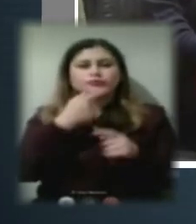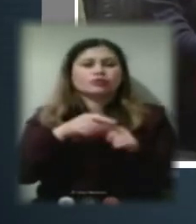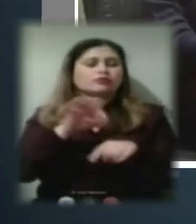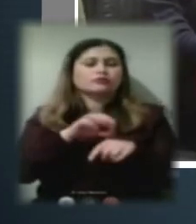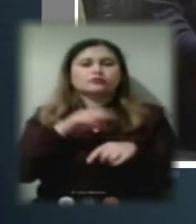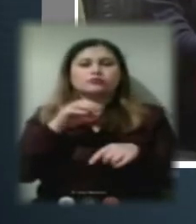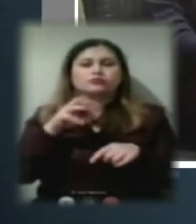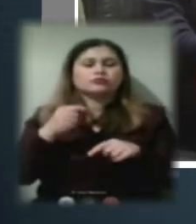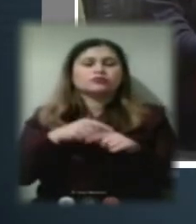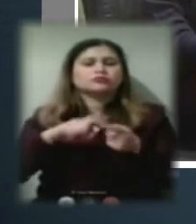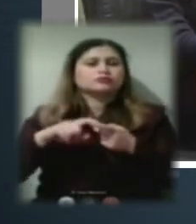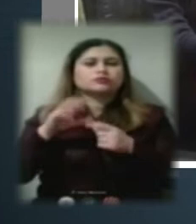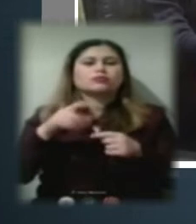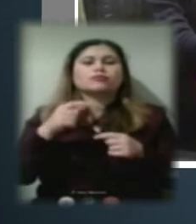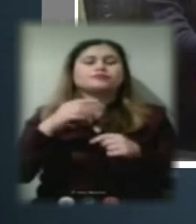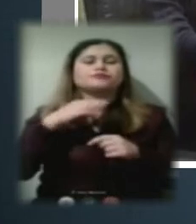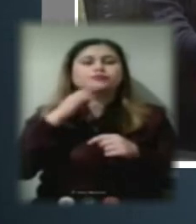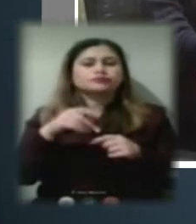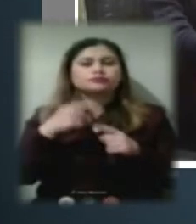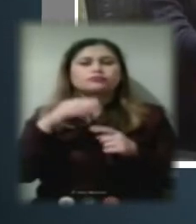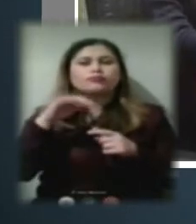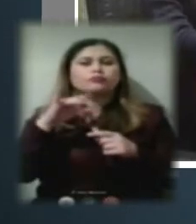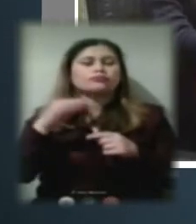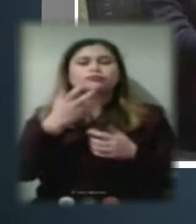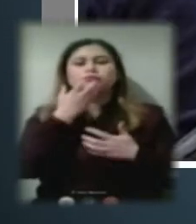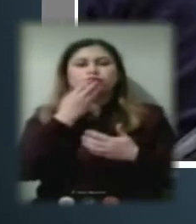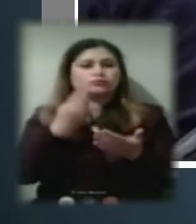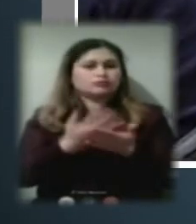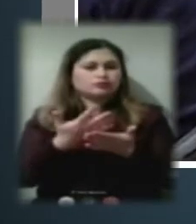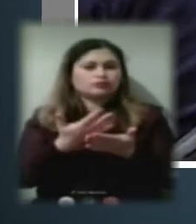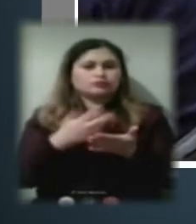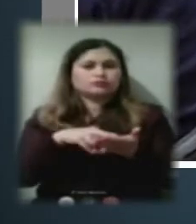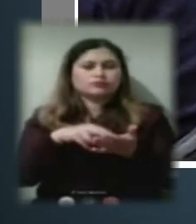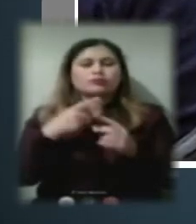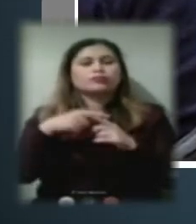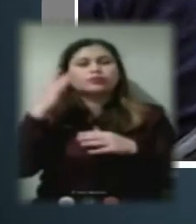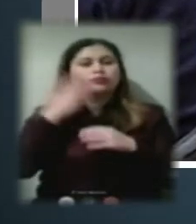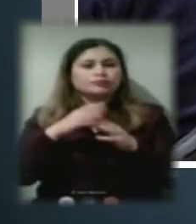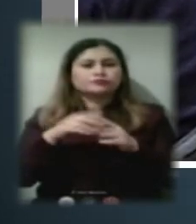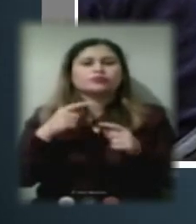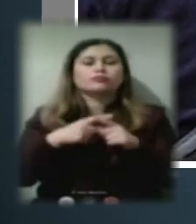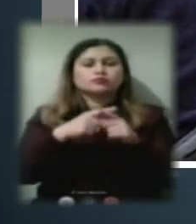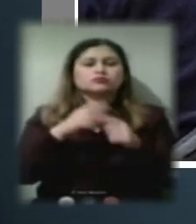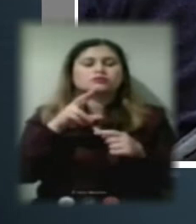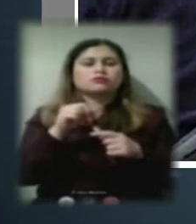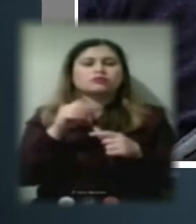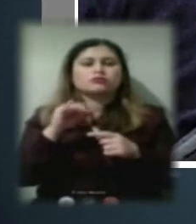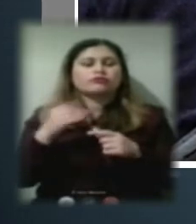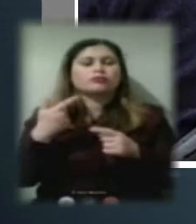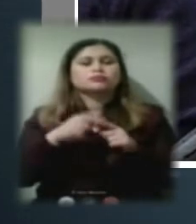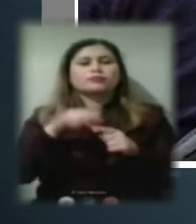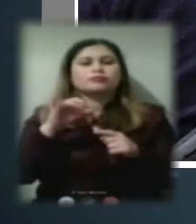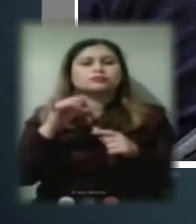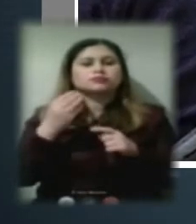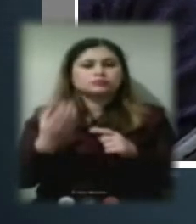пов'язана з тим, що достатньо високі тарифи на тепло. Але зрозумієте, є технічна складова цього процесу. Якщо